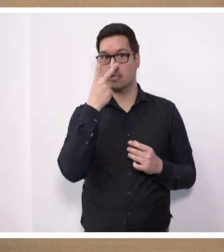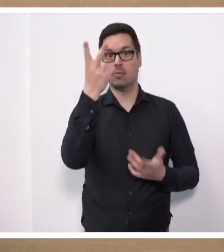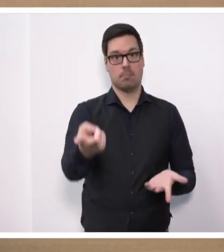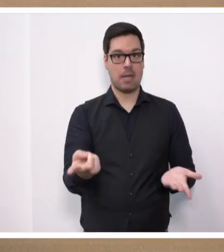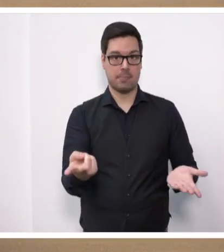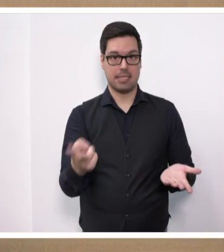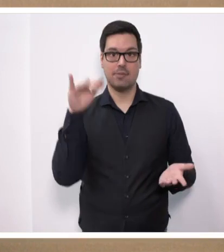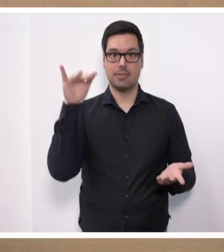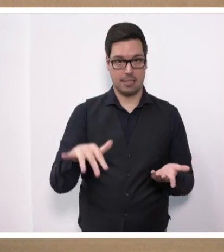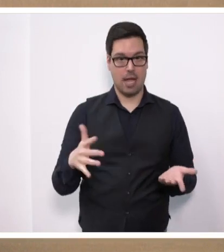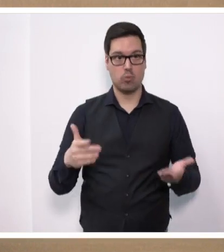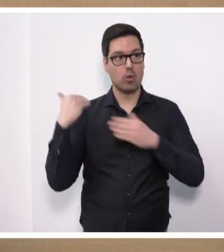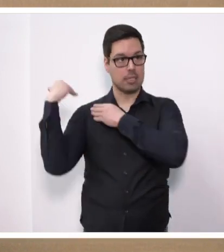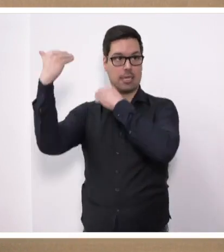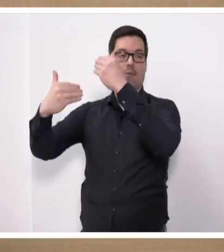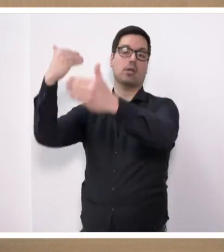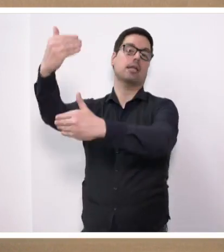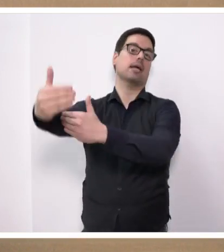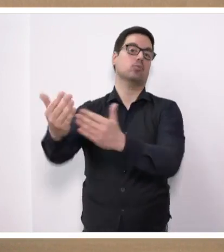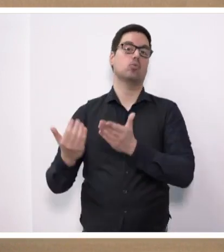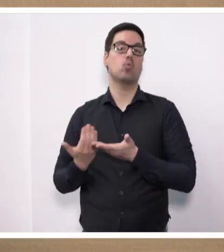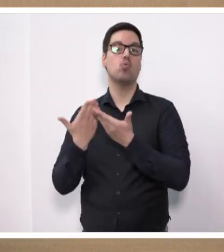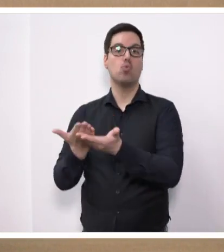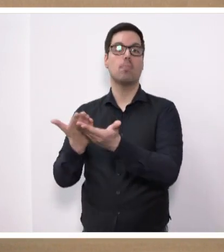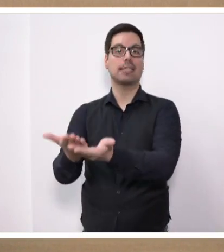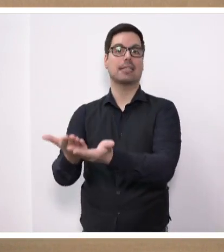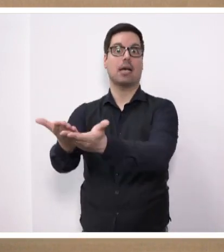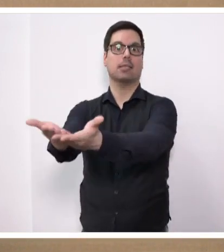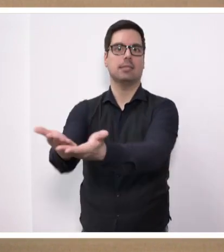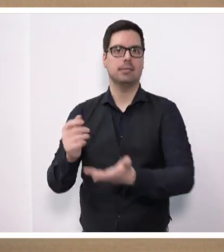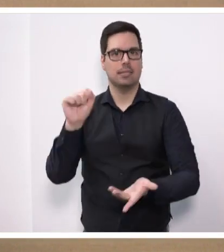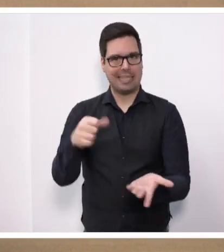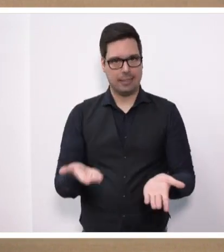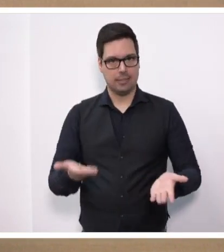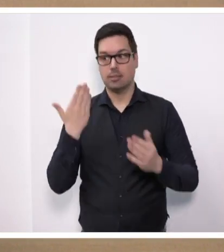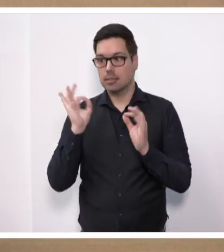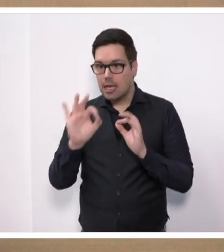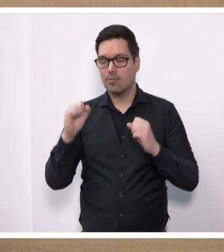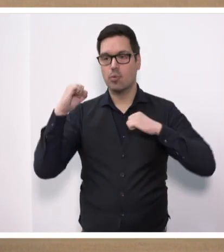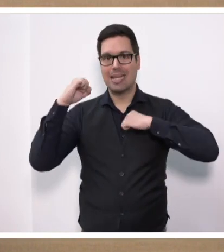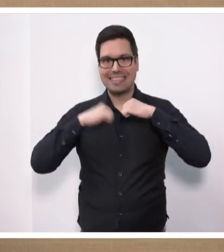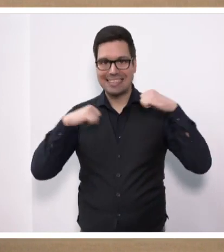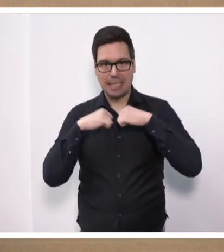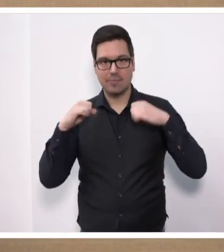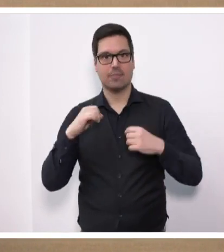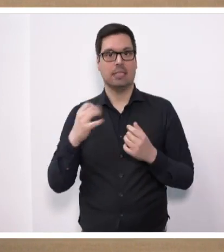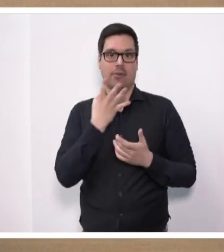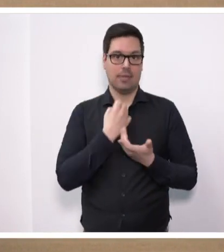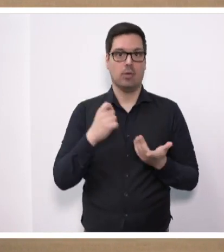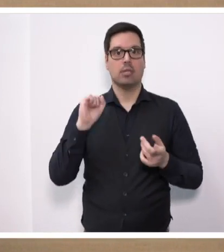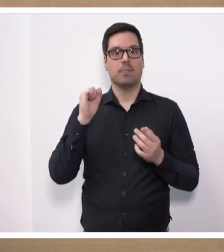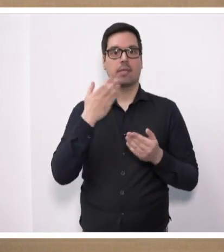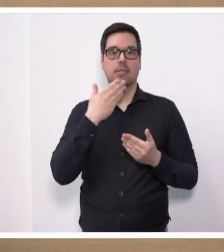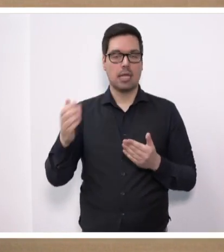und an die nachfolgenden Generationen übertragen werden können. Dafür kämpfen wir. Deshalb danke ich der SPD-Fraktion für diesen